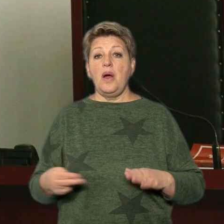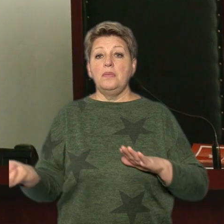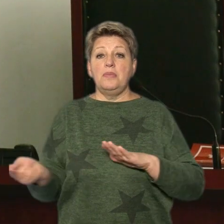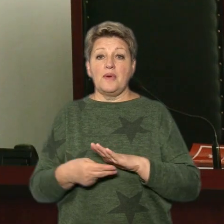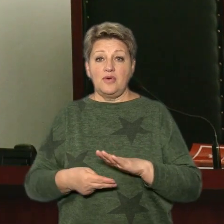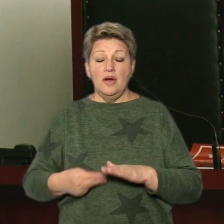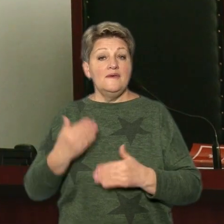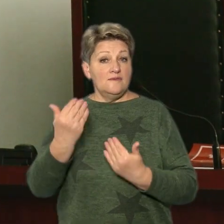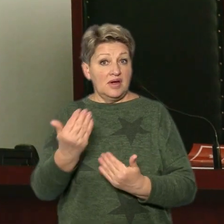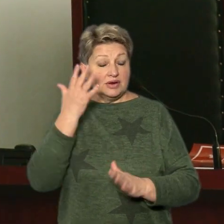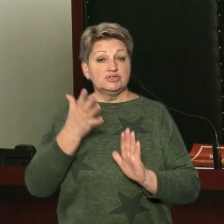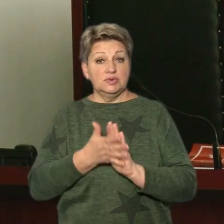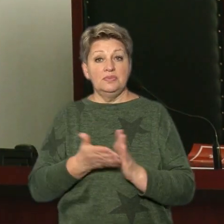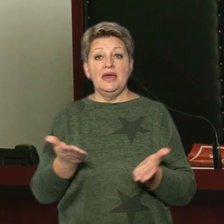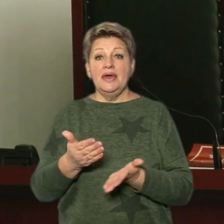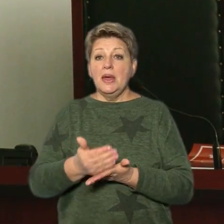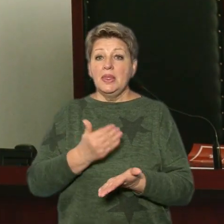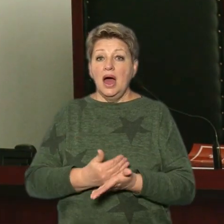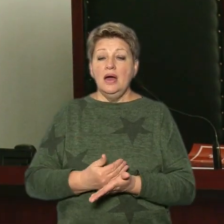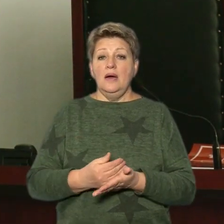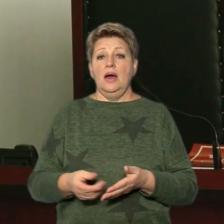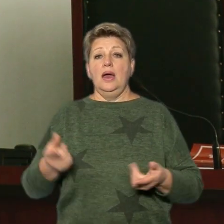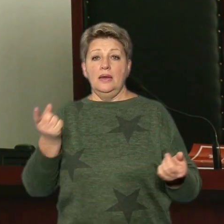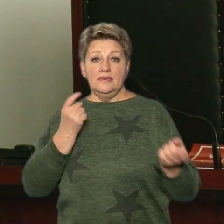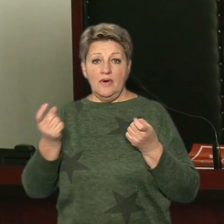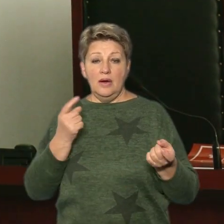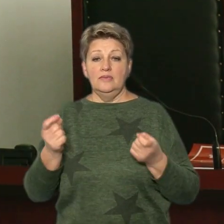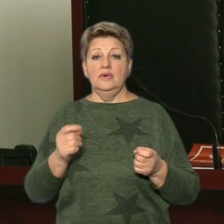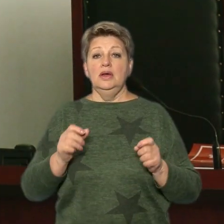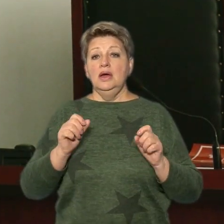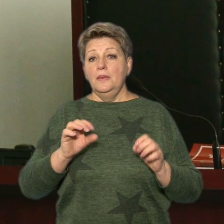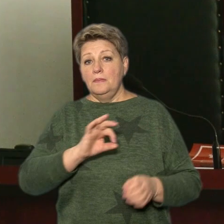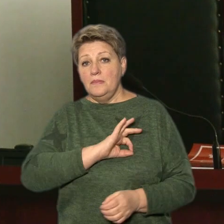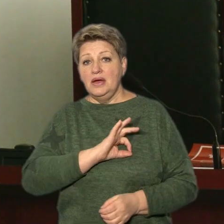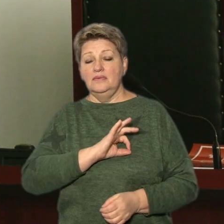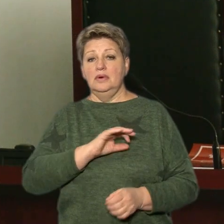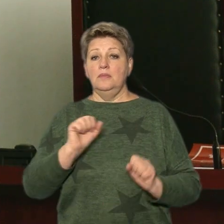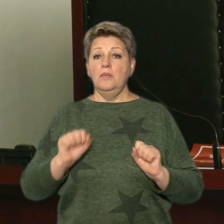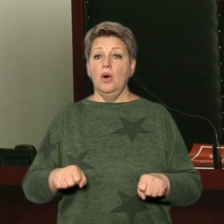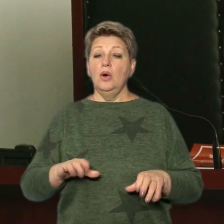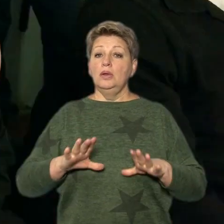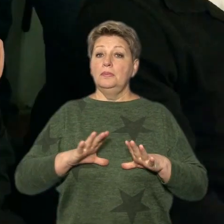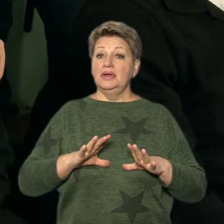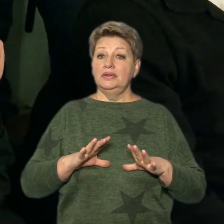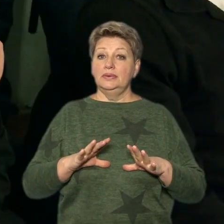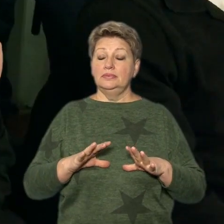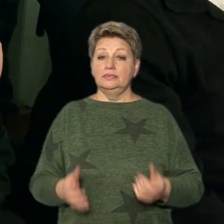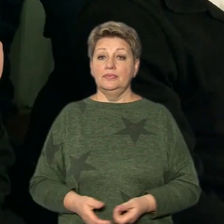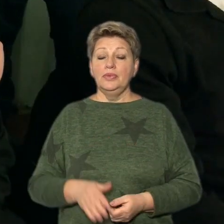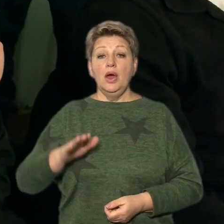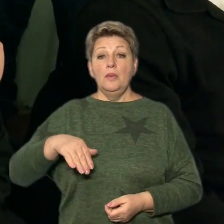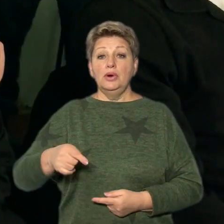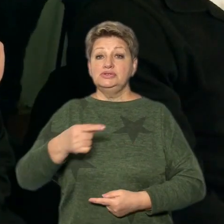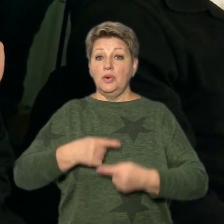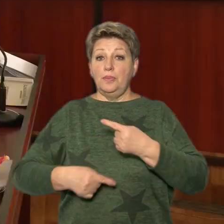наслідки інформаційні і правові можуть бути, якщо мене сьогодні візьмуть під варту. Після